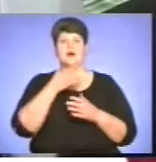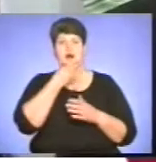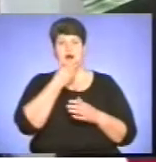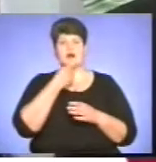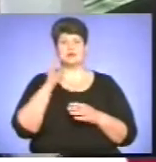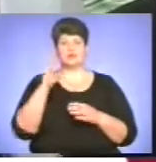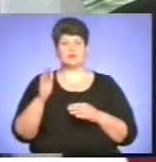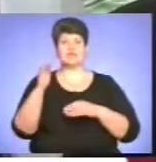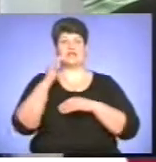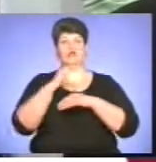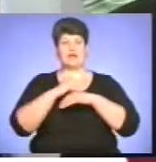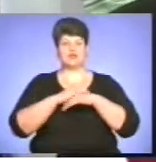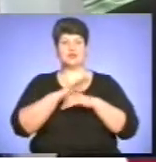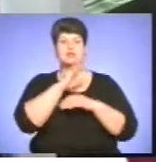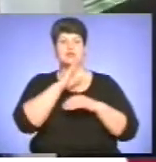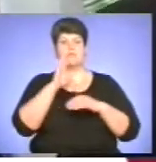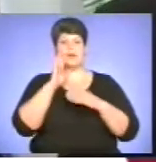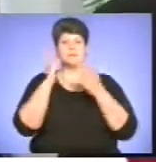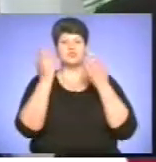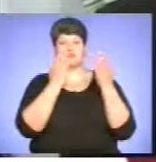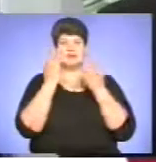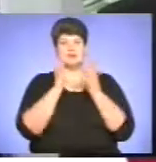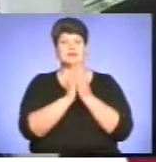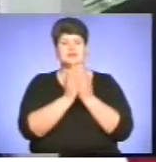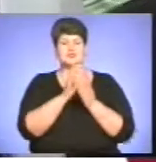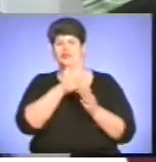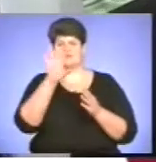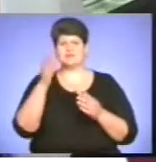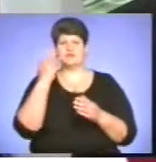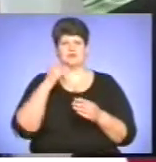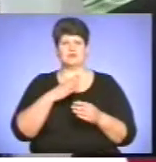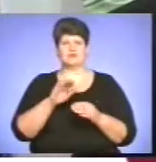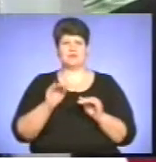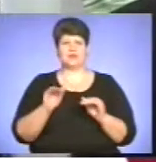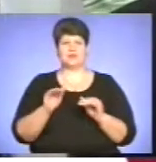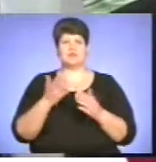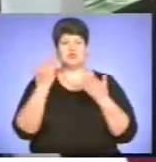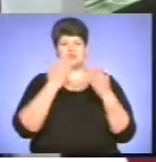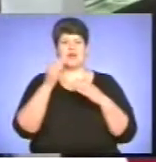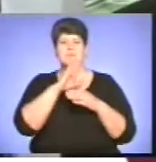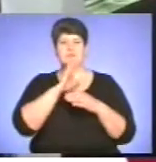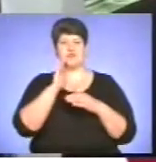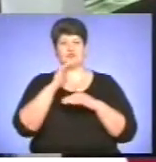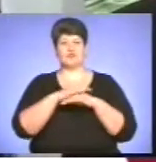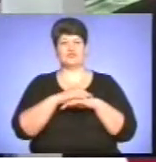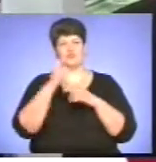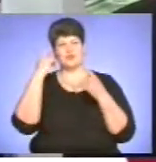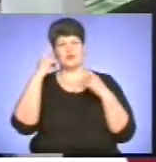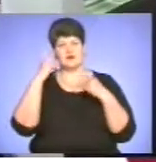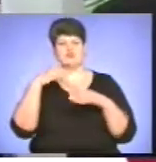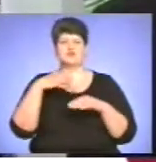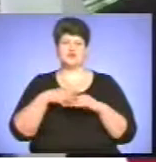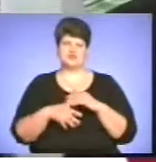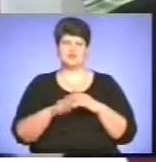ввечері, коли маме буде дитині читати книжку, бо всі ми, коли були маленькими, зараз ми згадаємо мамину вечірню казку. Я думаю, що батьки зрозуміли, що все-таки